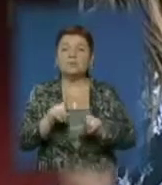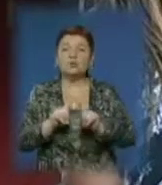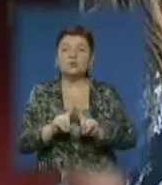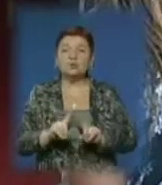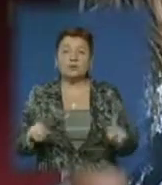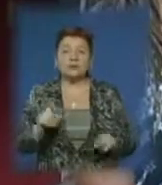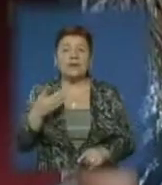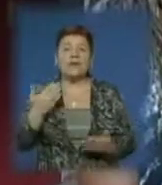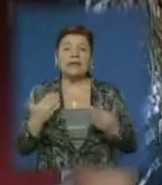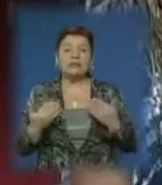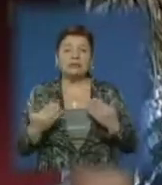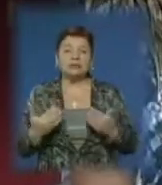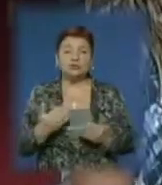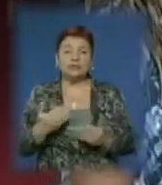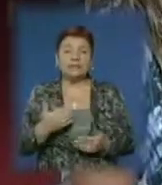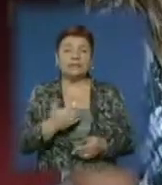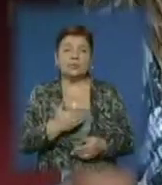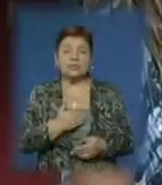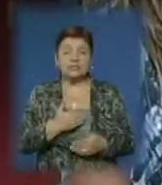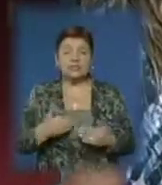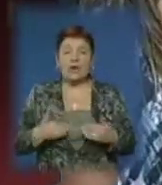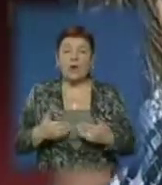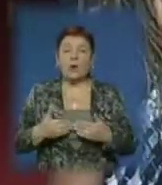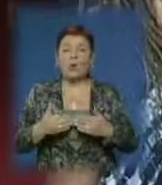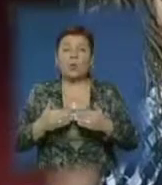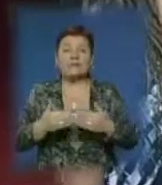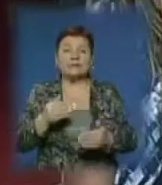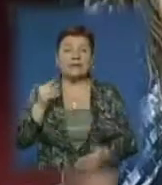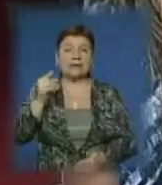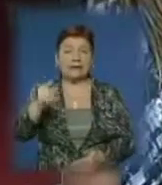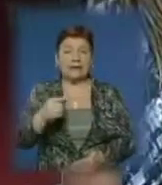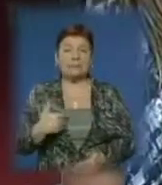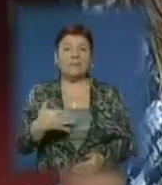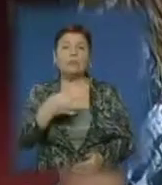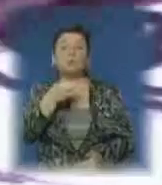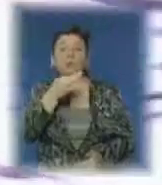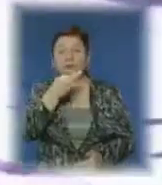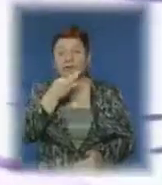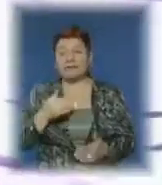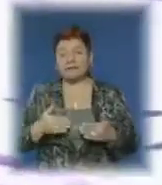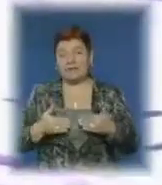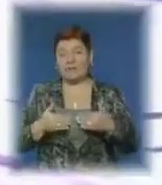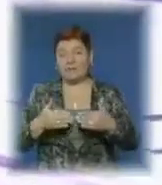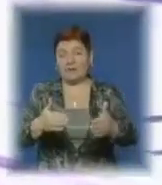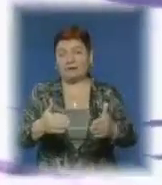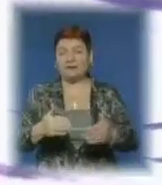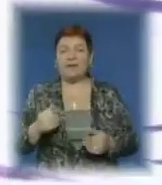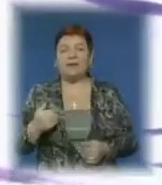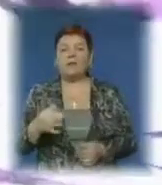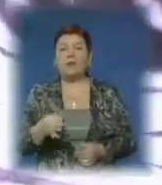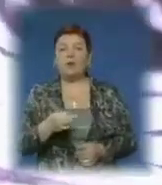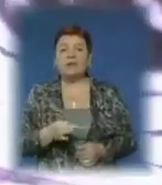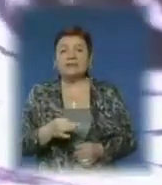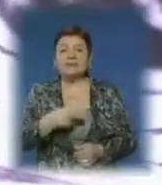Якщо вони бути досконалими, то не захочеться рухатись далі. Мені подобається рухатись далі. Юлія, чи не єдина в області, хто